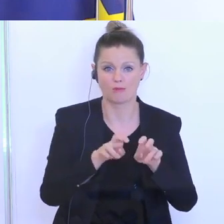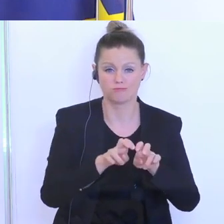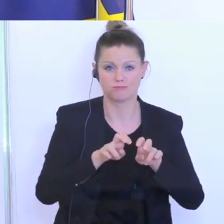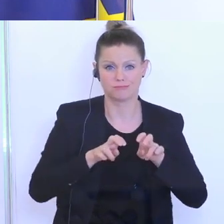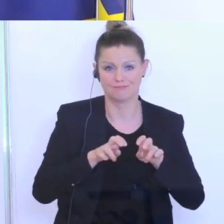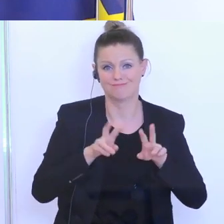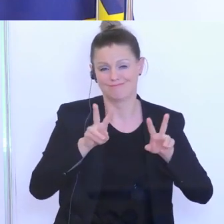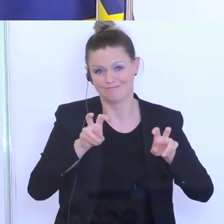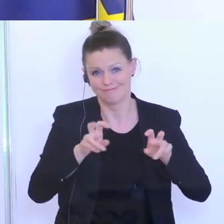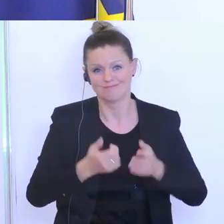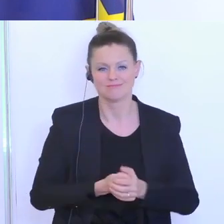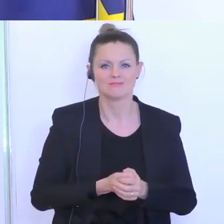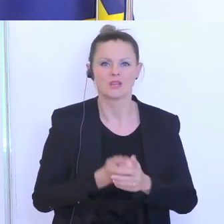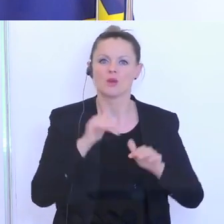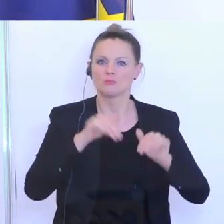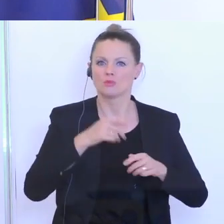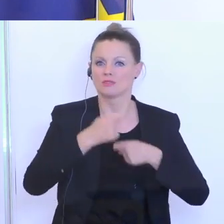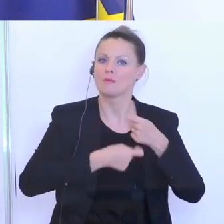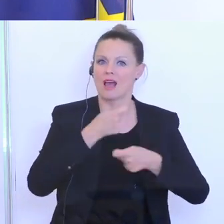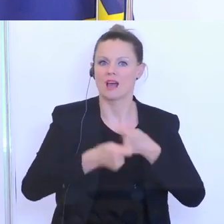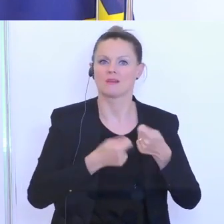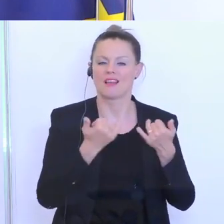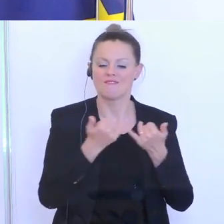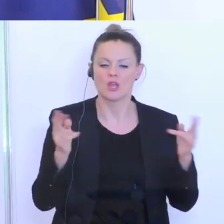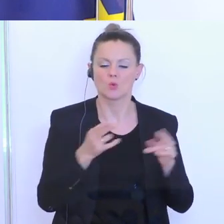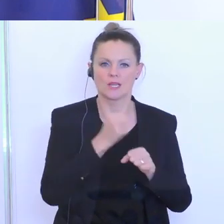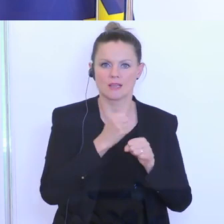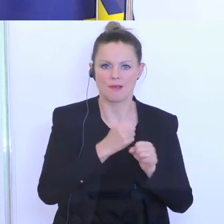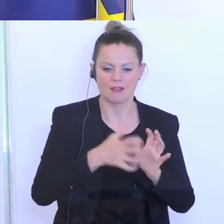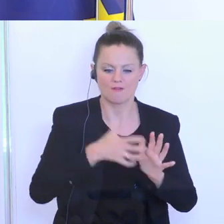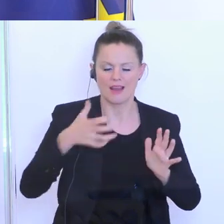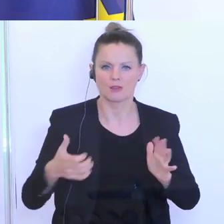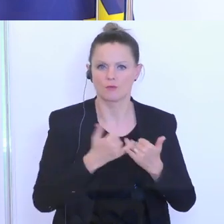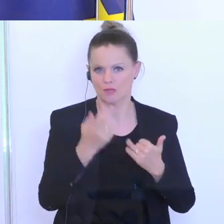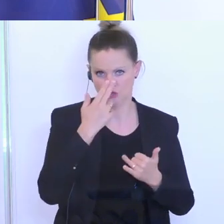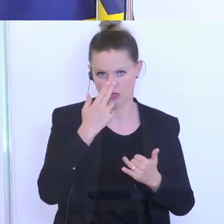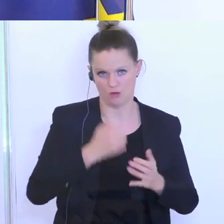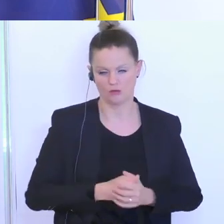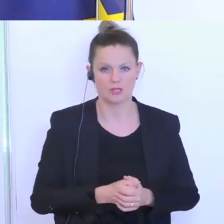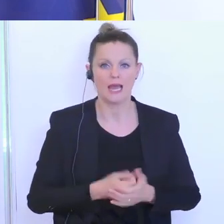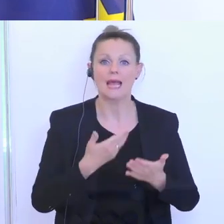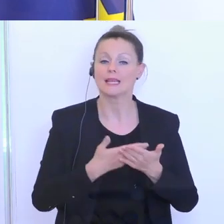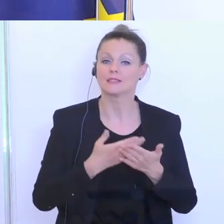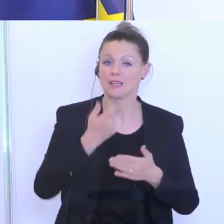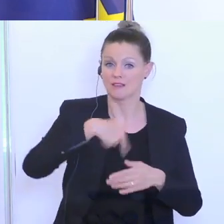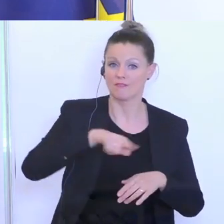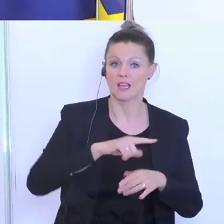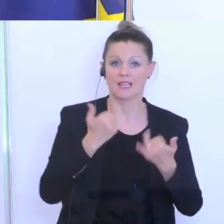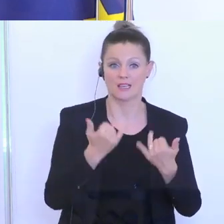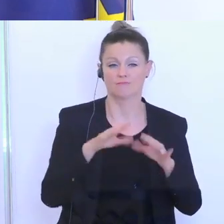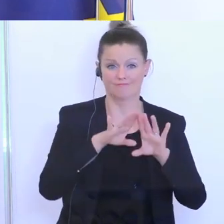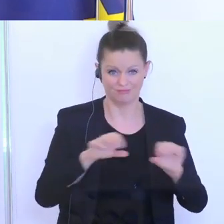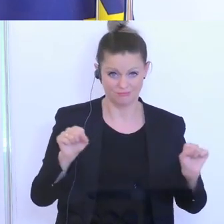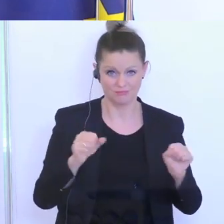hier zu erarbeiten, wie es mit der Verlängerung der Kurzarbeit weitergeht. Dementsprechend haben wir uns darauf verständigt,